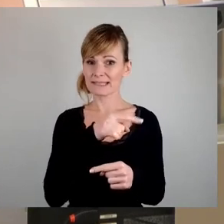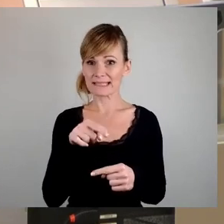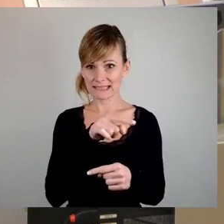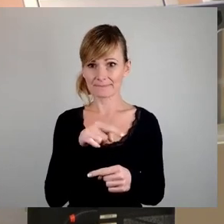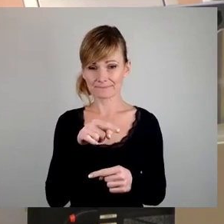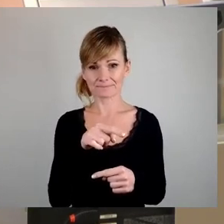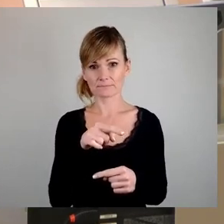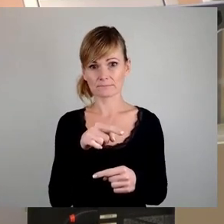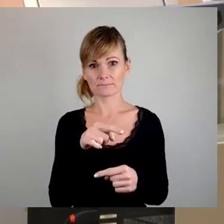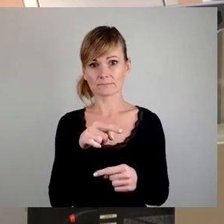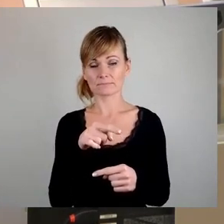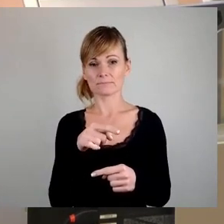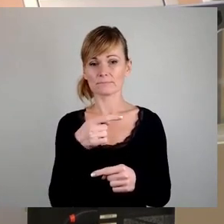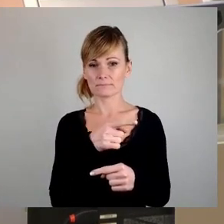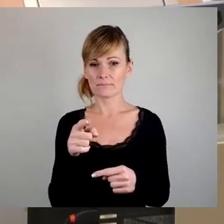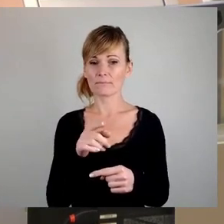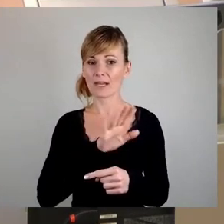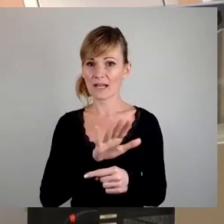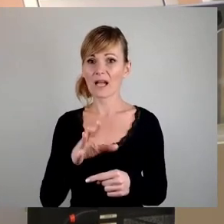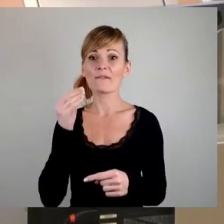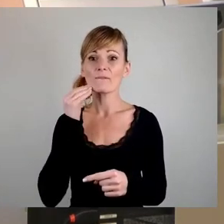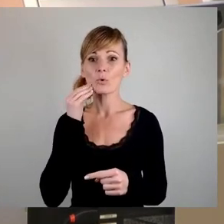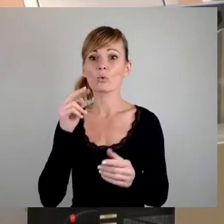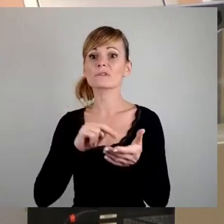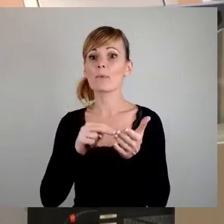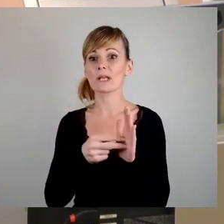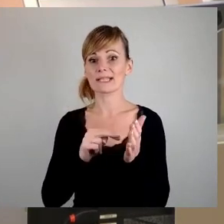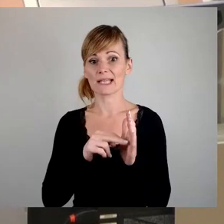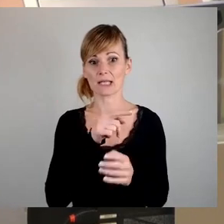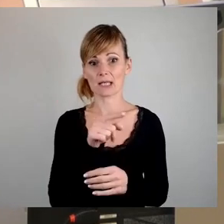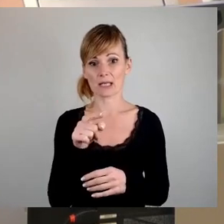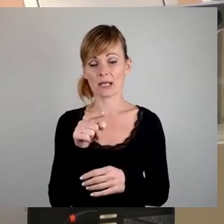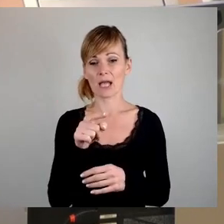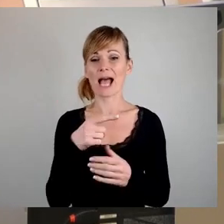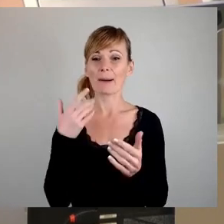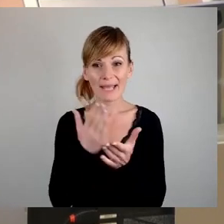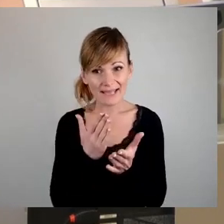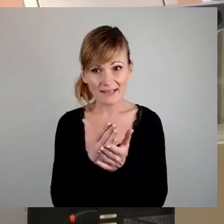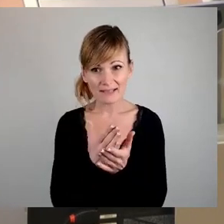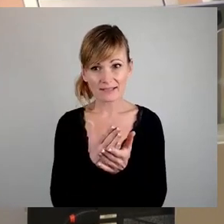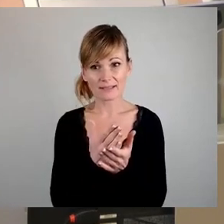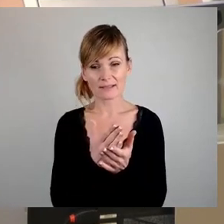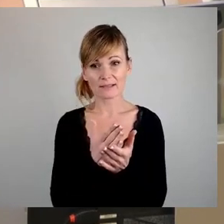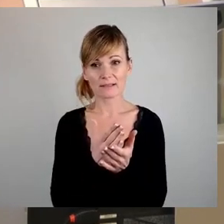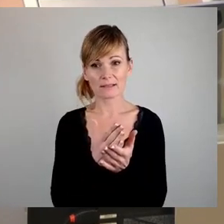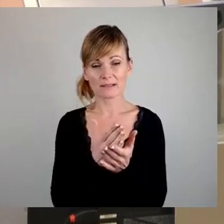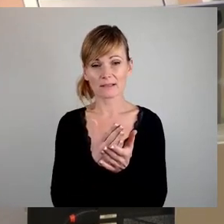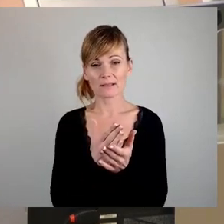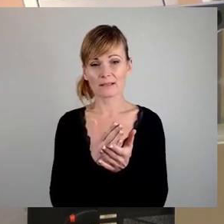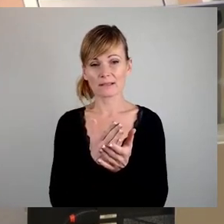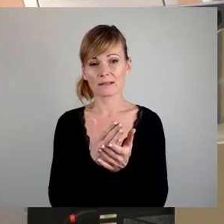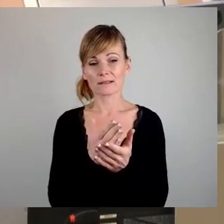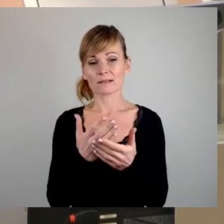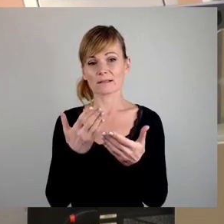die mit ihrer Wohnungspolitik am Ende nur so weit, dass die